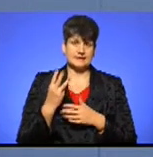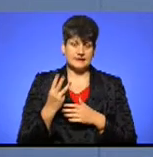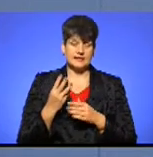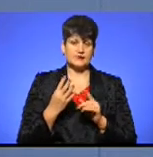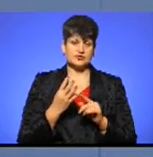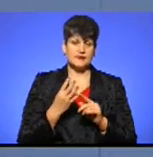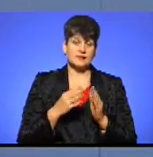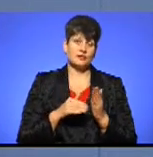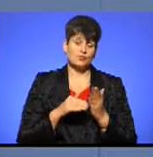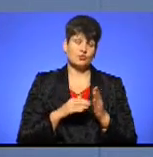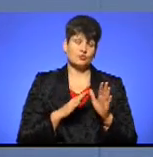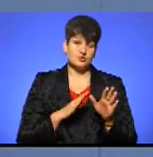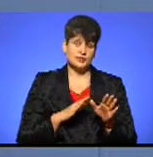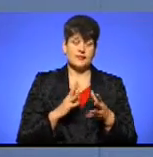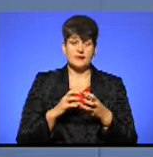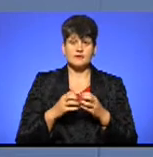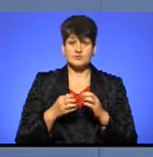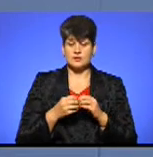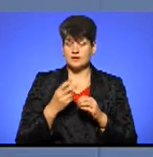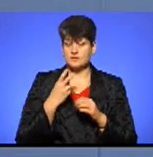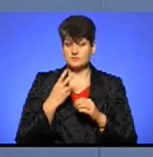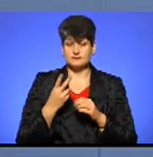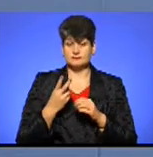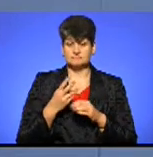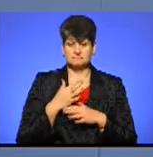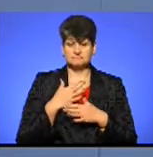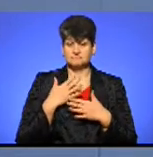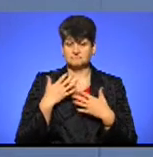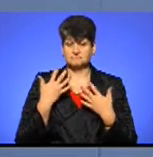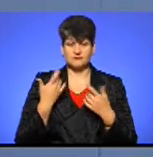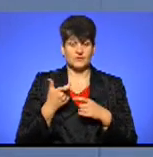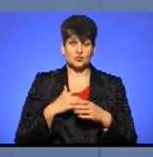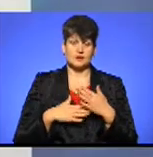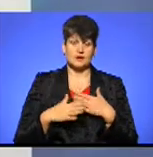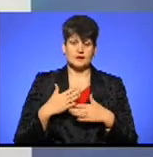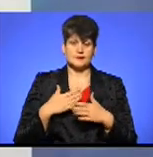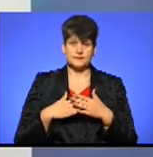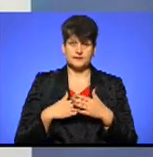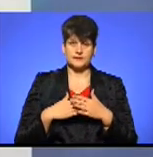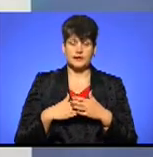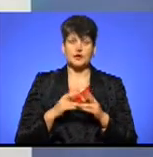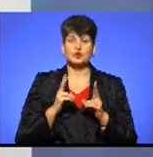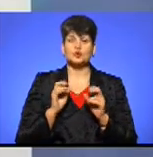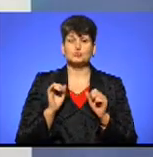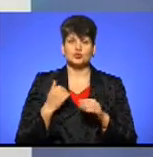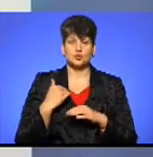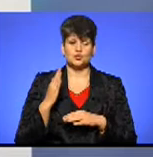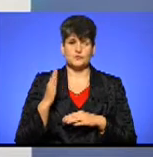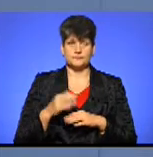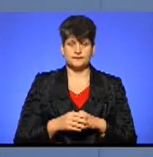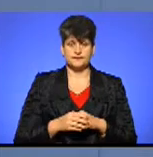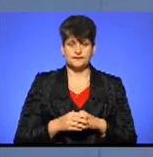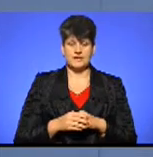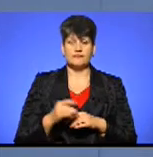допоміжний. Але, як бачимо, результати б'ють цього року всі рекорди, тому ми цьому дуже раді. Хто може проголосувати? В